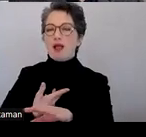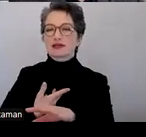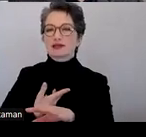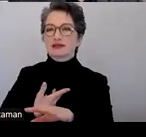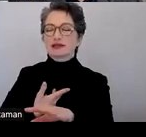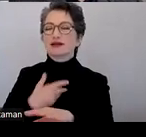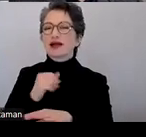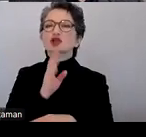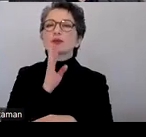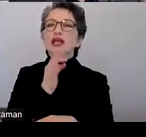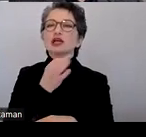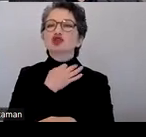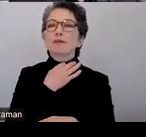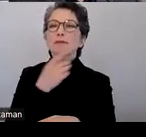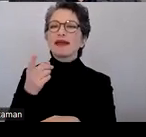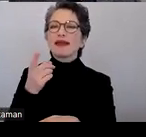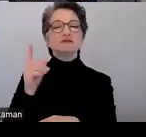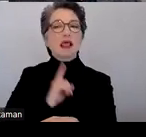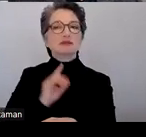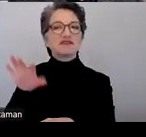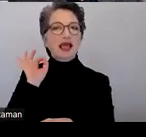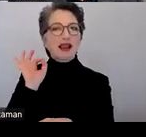die Sprecherstimme wählen und die Sprechgeschwindigkeit.